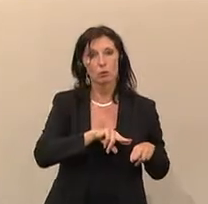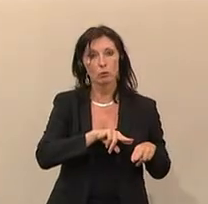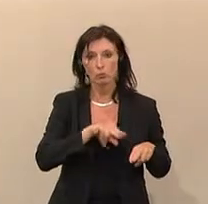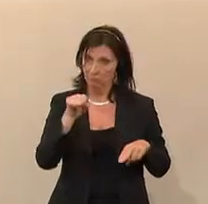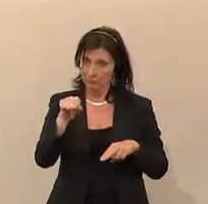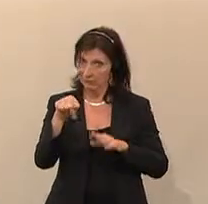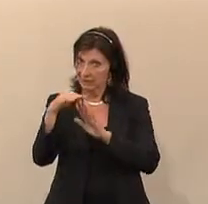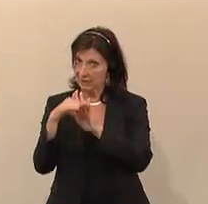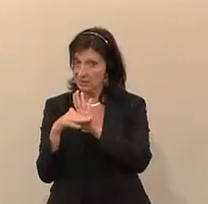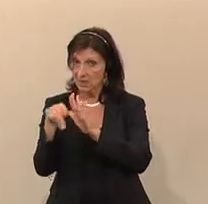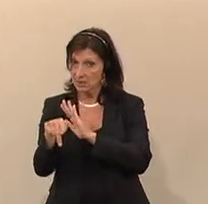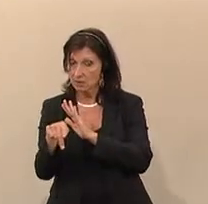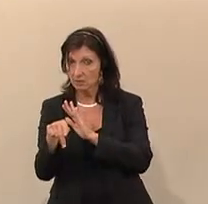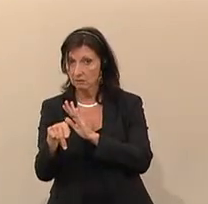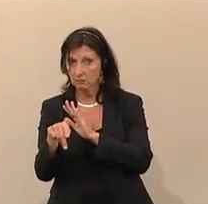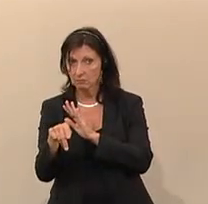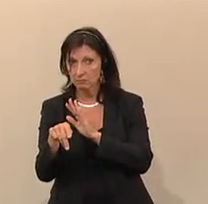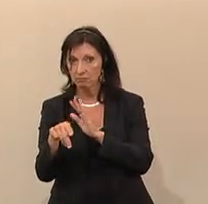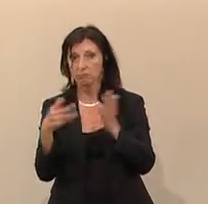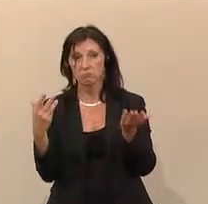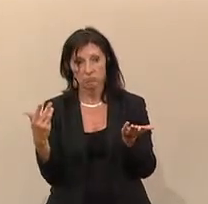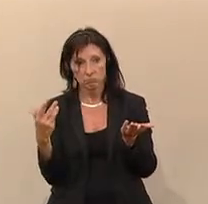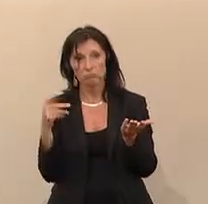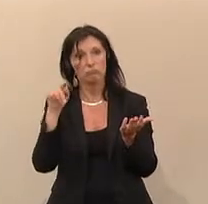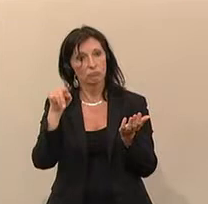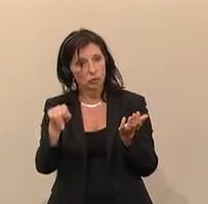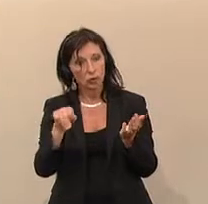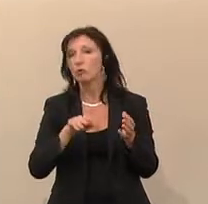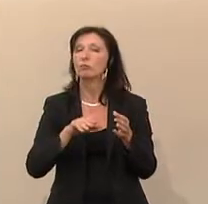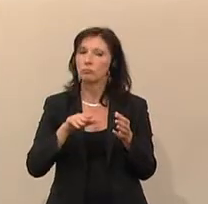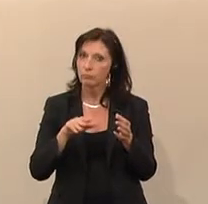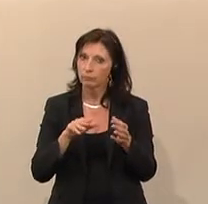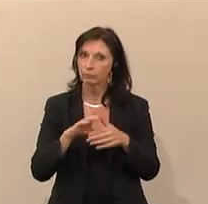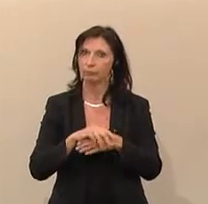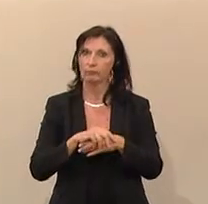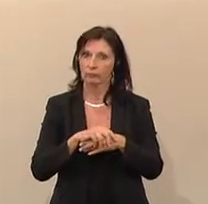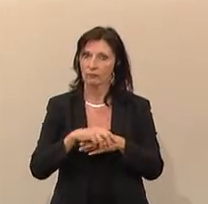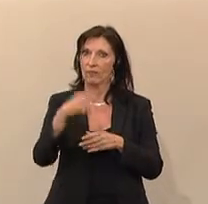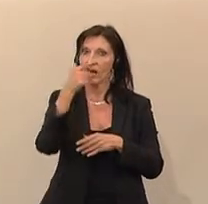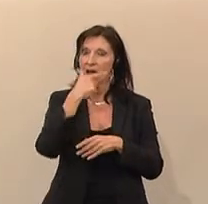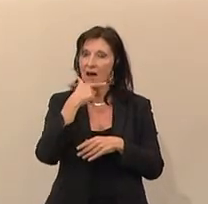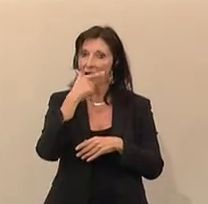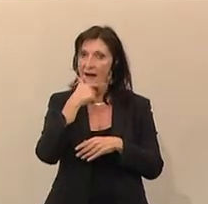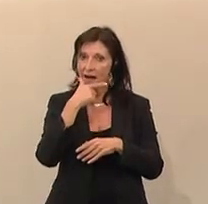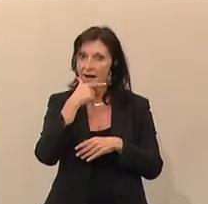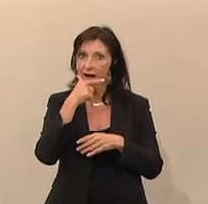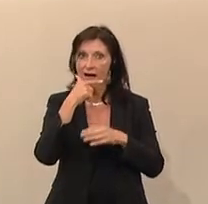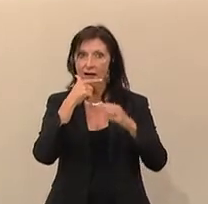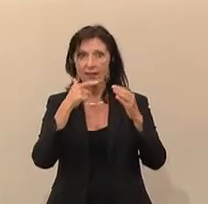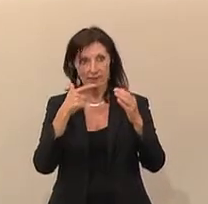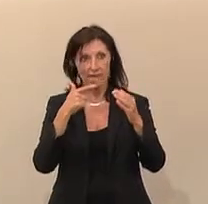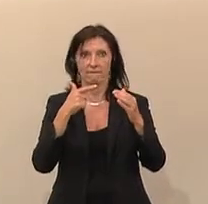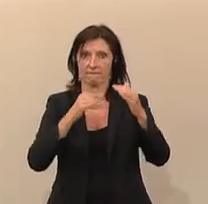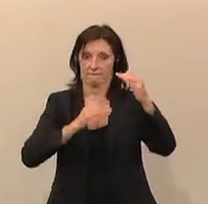Budgetbegleitgesetz passen wir schrittweise das Antrittsalter in die Altersteilzeit bei